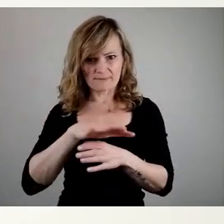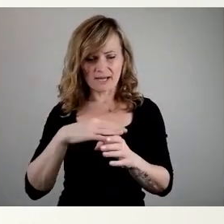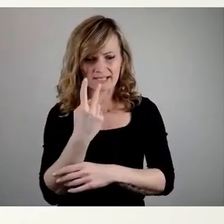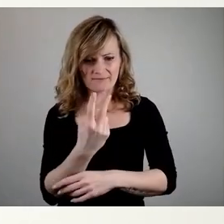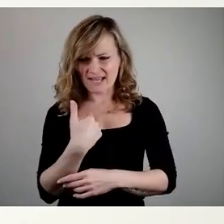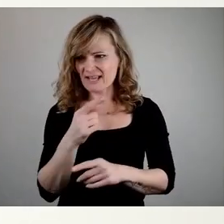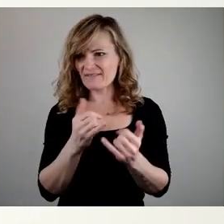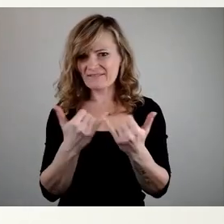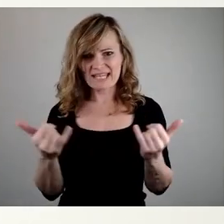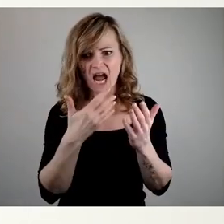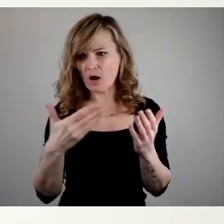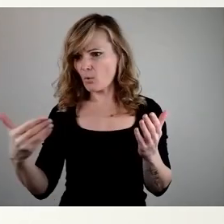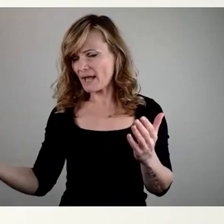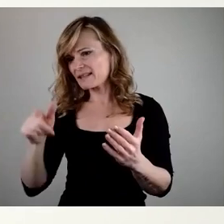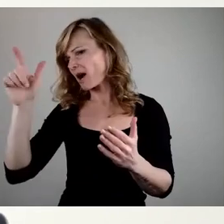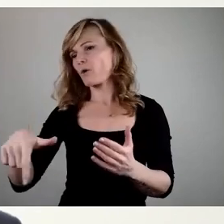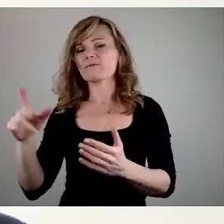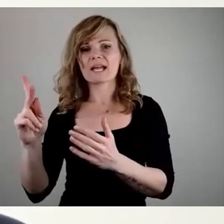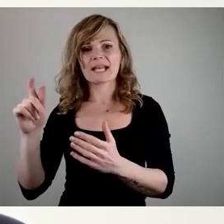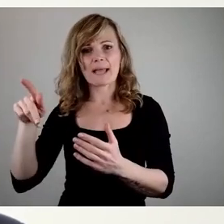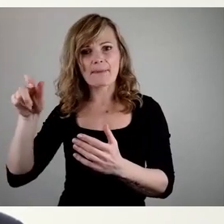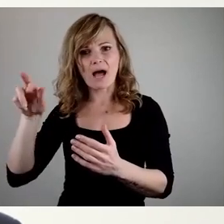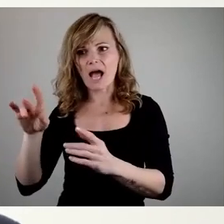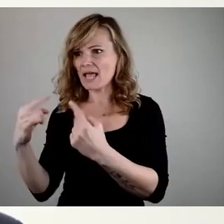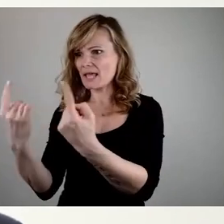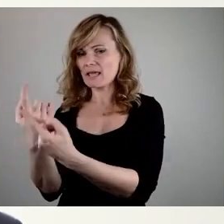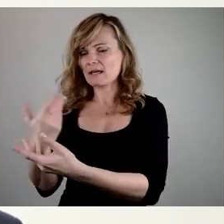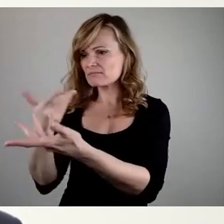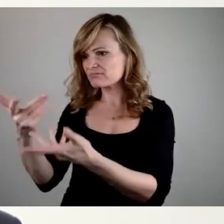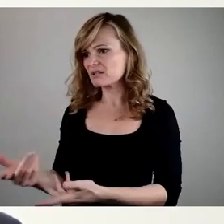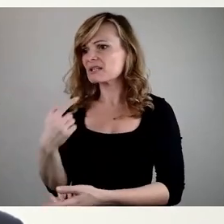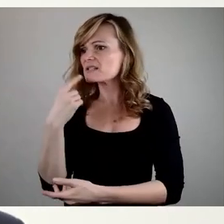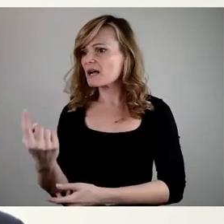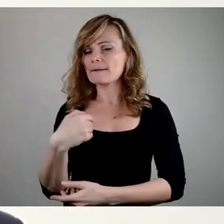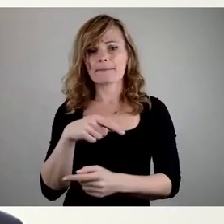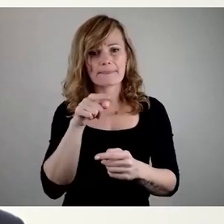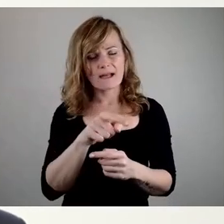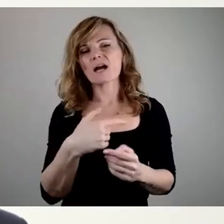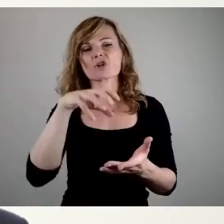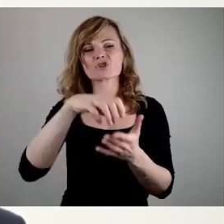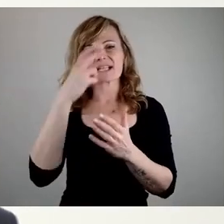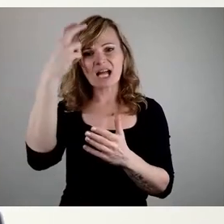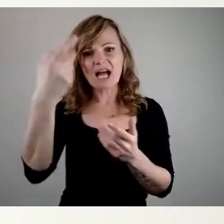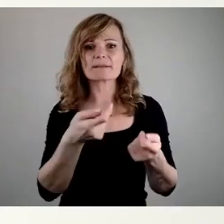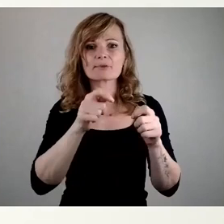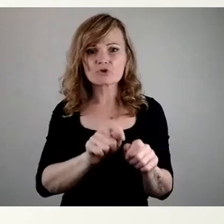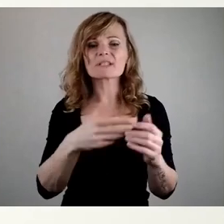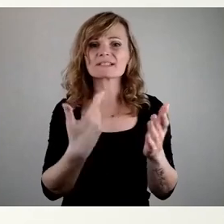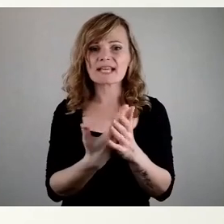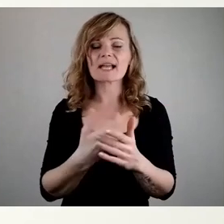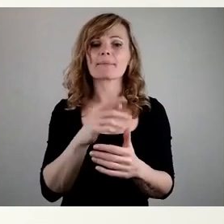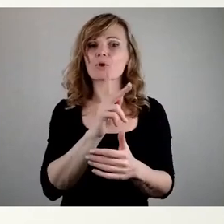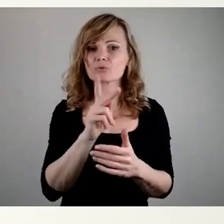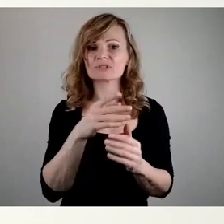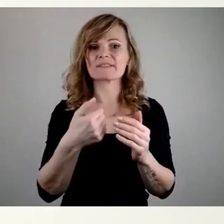gegenüber der Kämmerei, wenn ich auf der einen Seite immer steigende, weiter steigende, aufgrund Stadtratsbeschlüsse steigende, konsumtive Kosten habe,